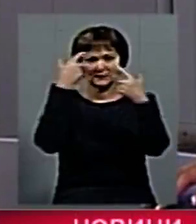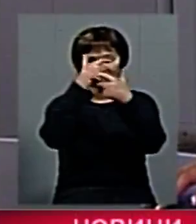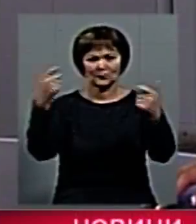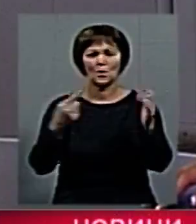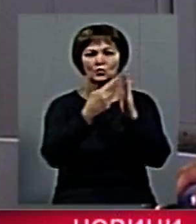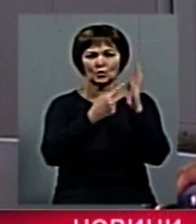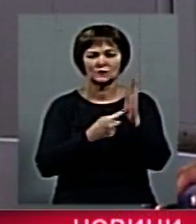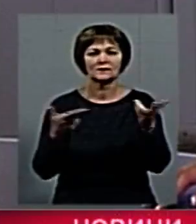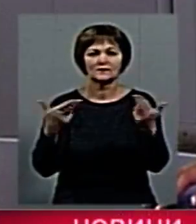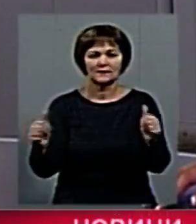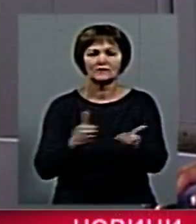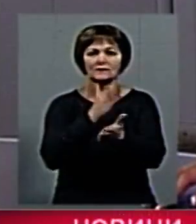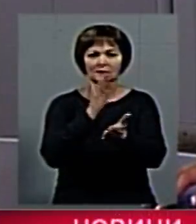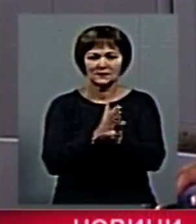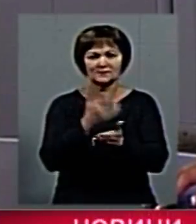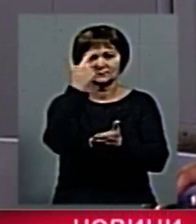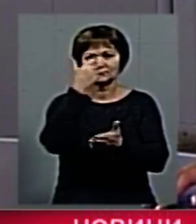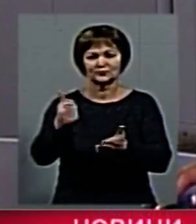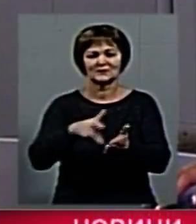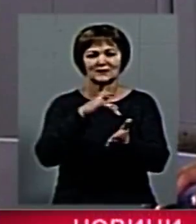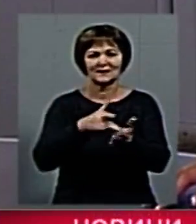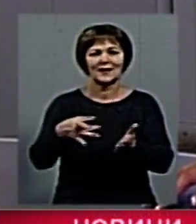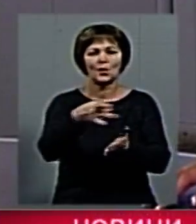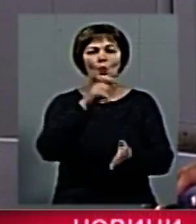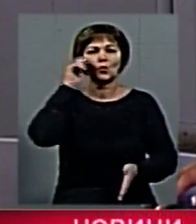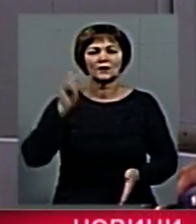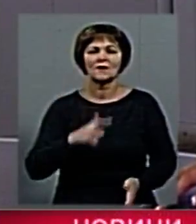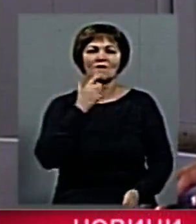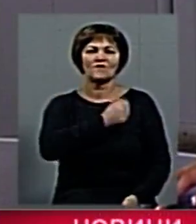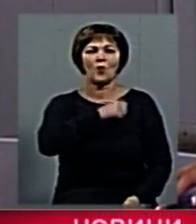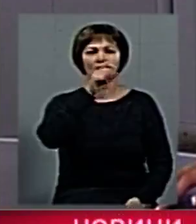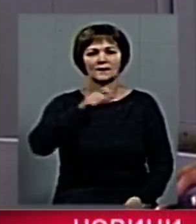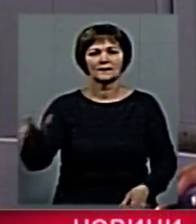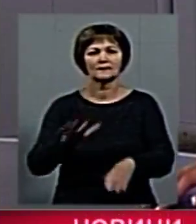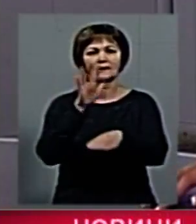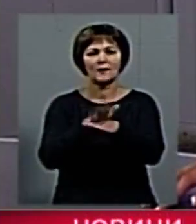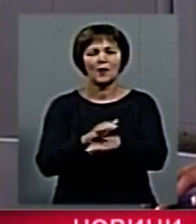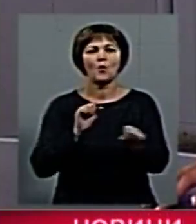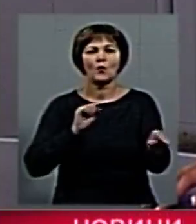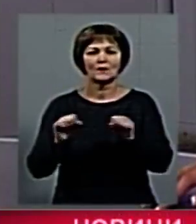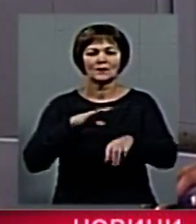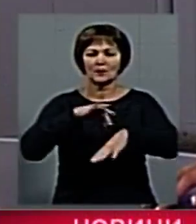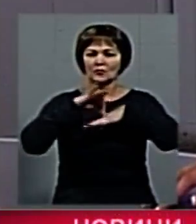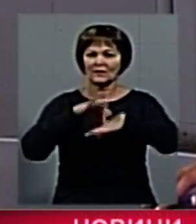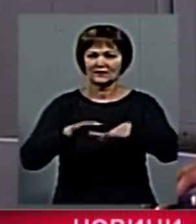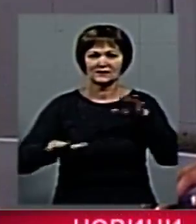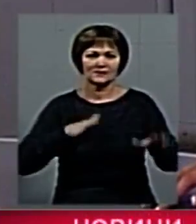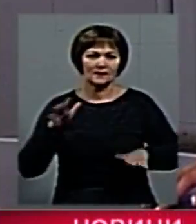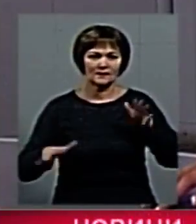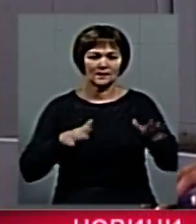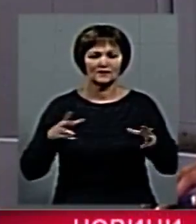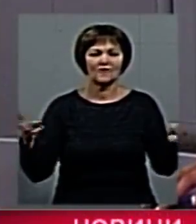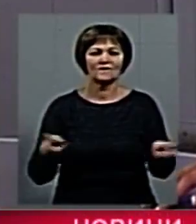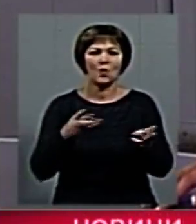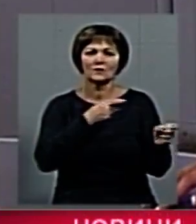військової прокуратури Центрального регіону України. Військові за наказом командира проводили заняття з вогневої